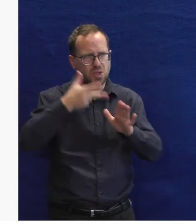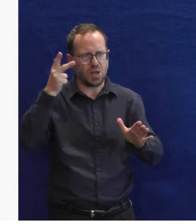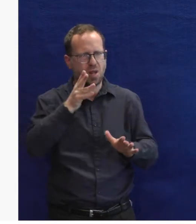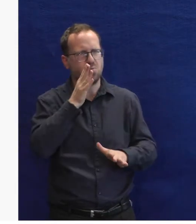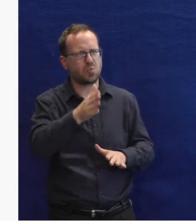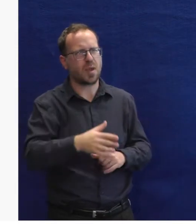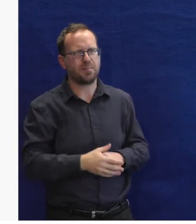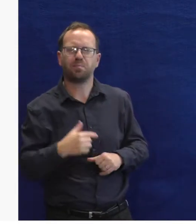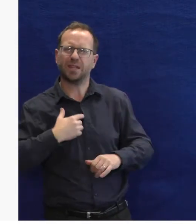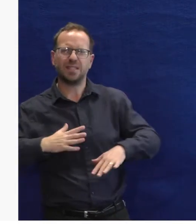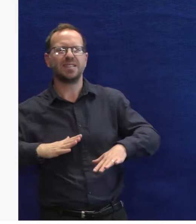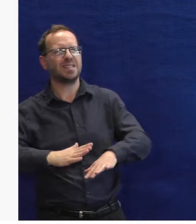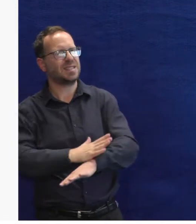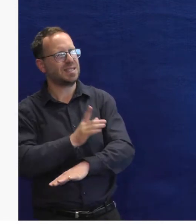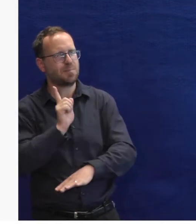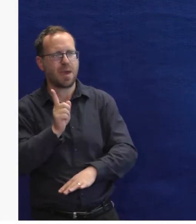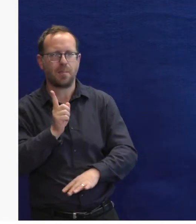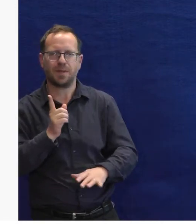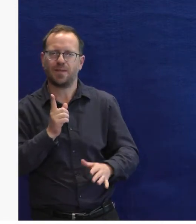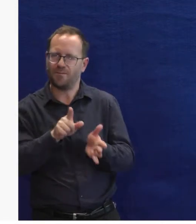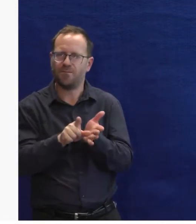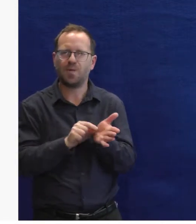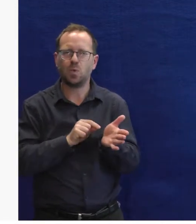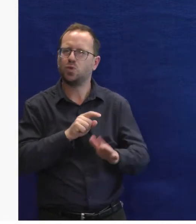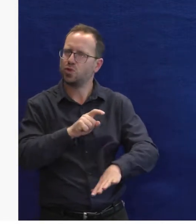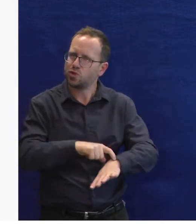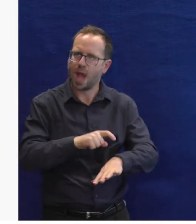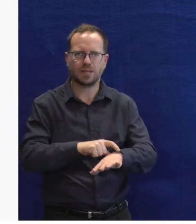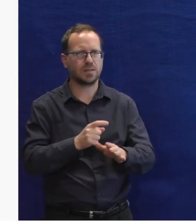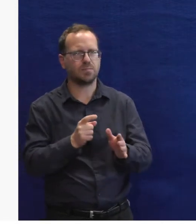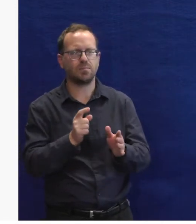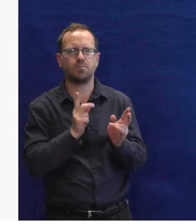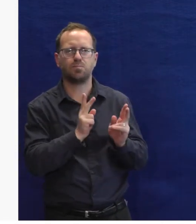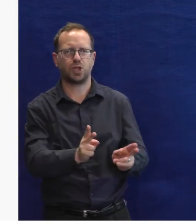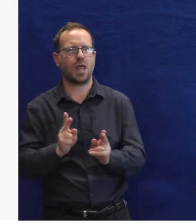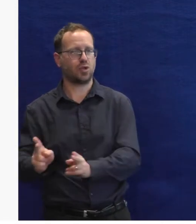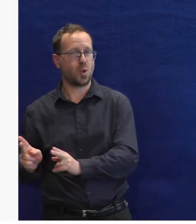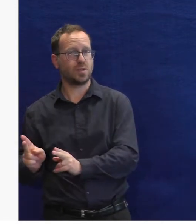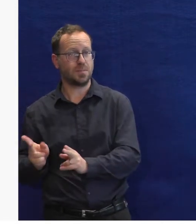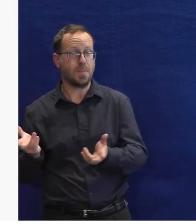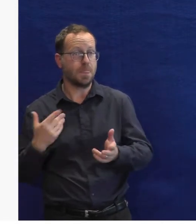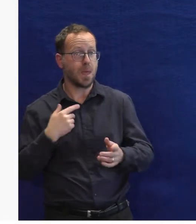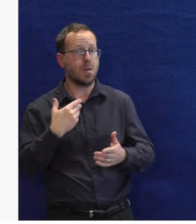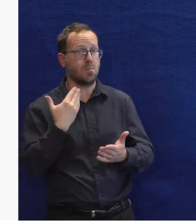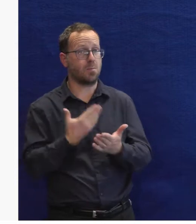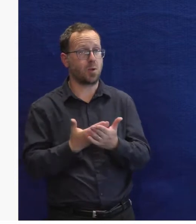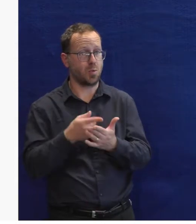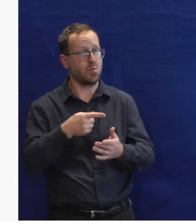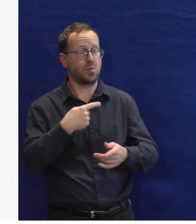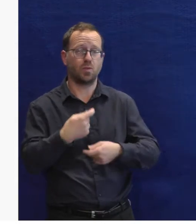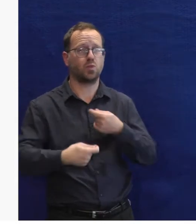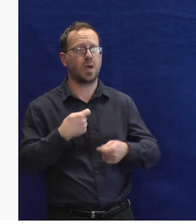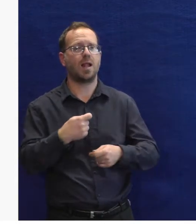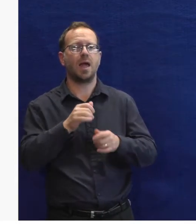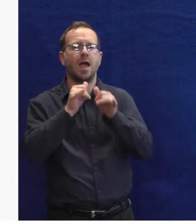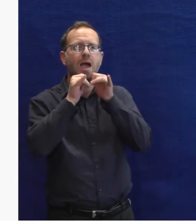poroste násobně. Cítíme to i jako nějakou příležitost, proto jsme se rozhodli ji uchopit a vytvořili